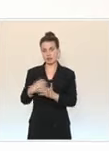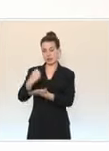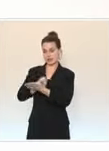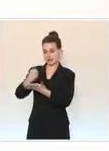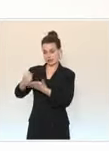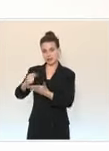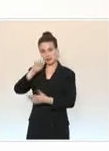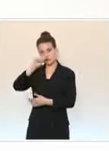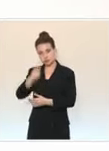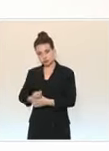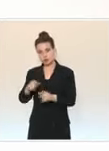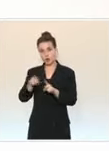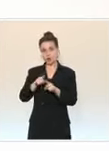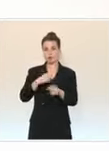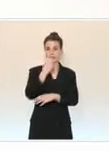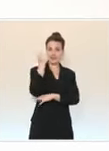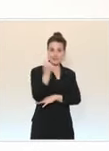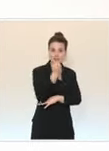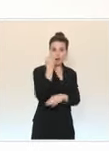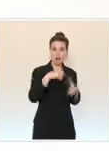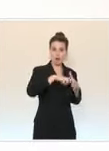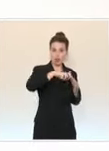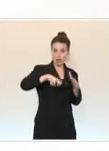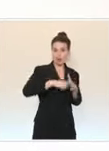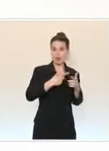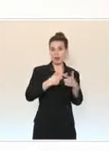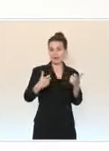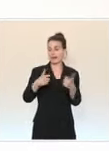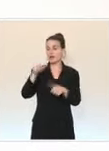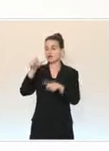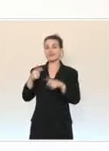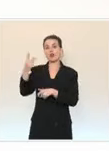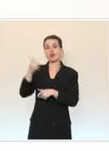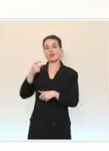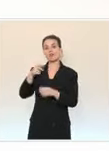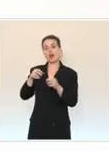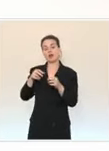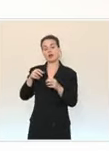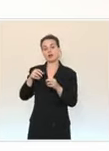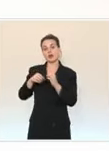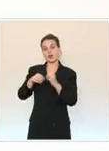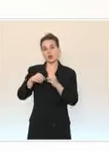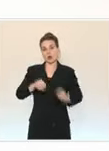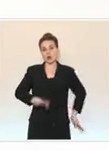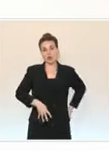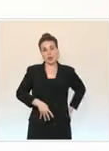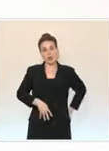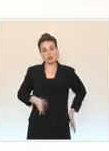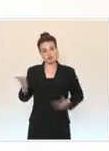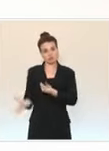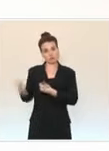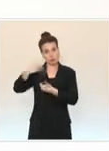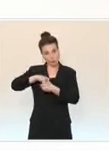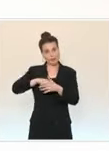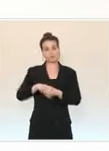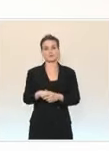également aux voyageurs en provenance de Guyane. Par ailleurs, et j'en terminerai par là, le gouvernement soumettra au Parlement dans le cadre du débat